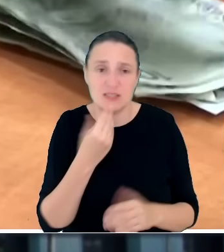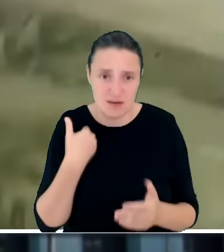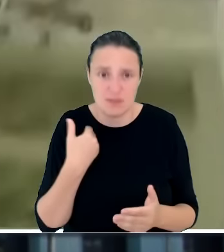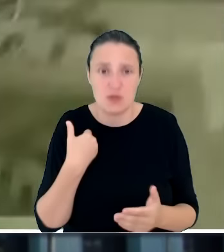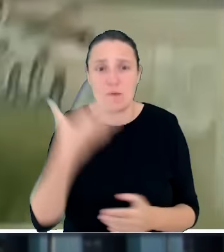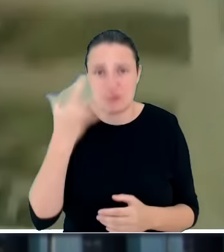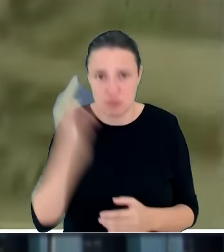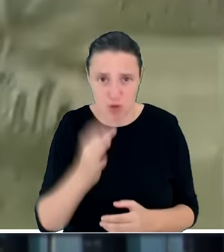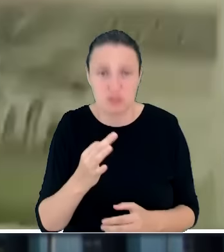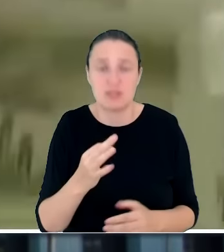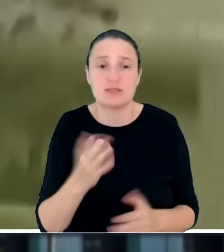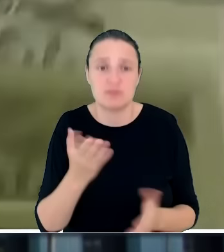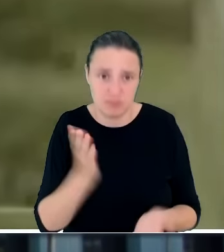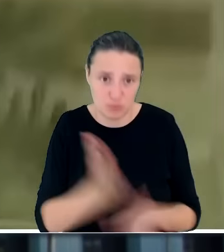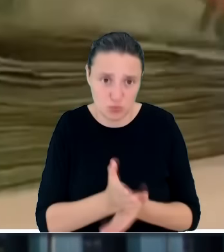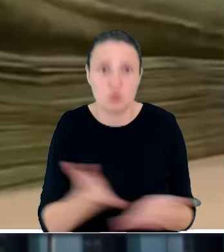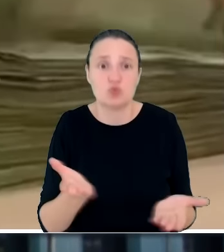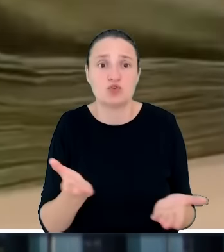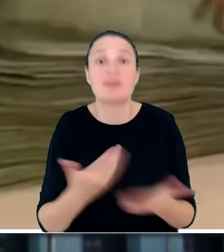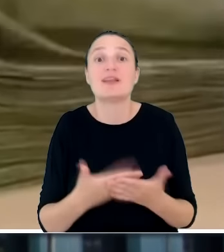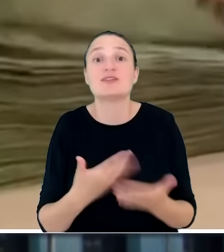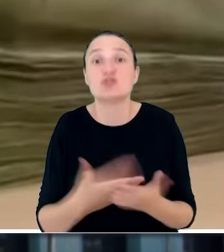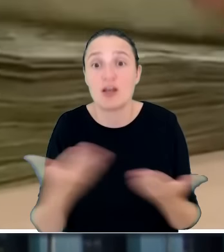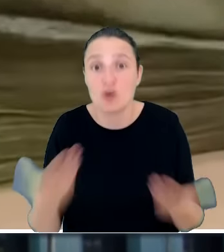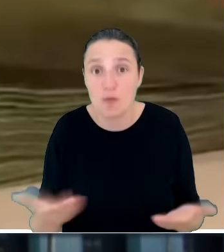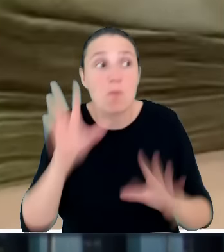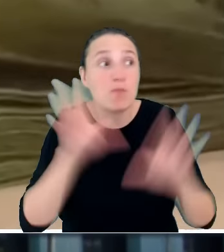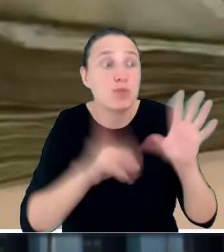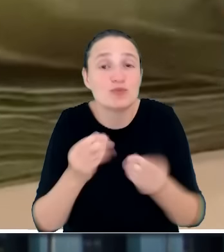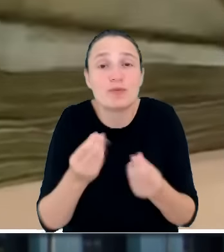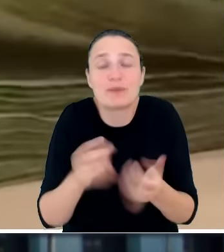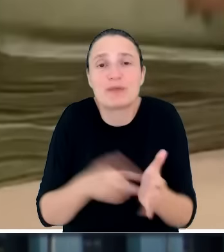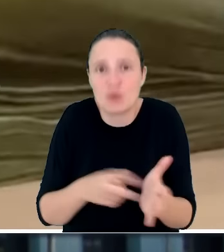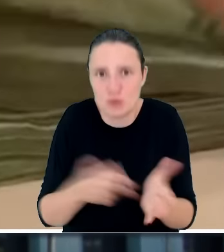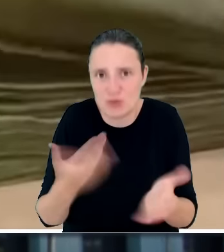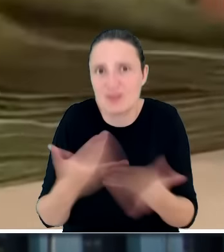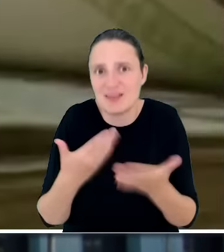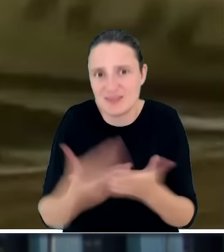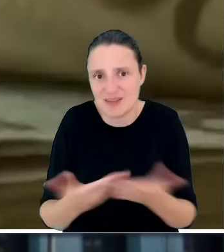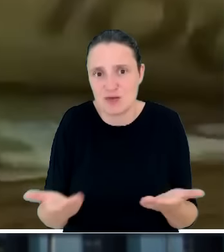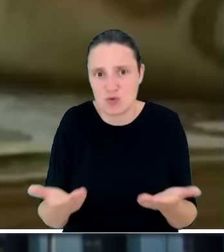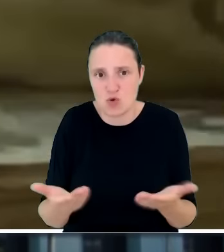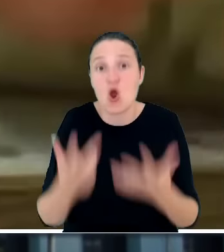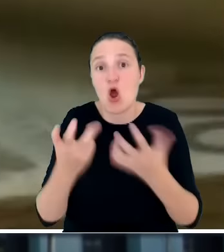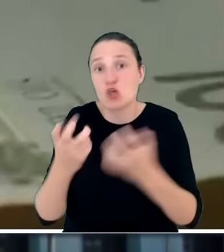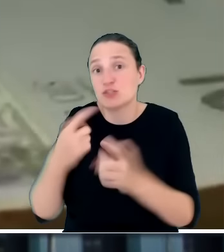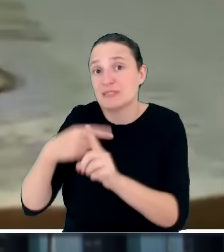pięcioprocentowy VAT na żywność. Dlatego, bo nie spinały się finanse państwa. Brakowały pieniędzy na 800+.